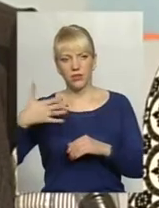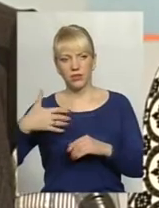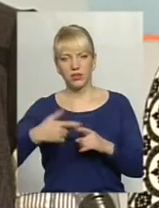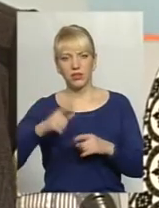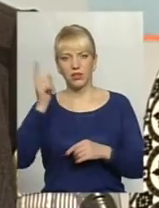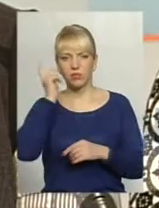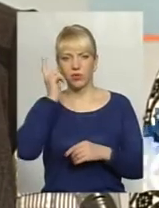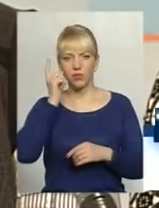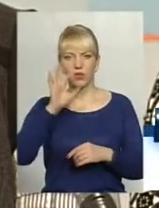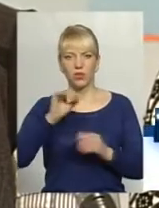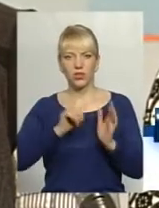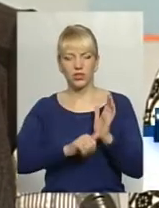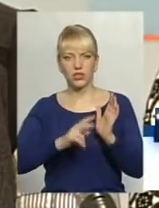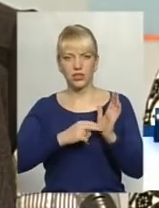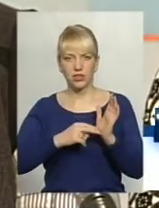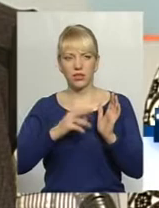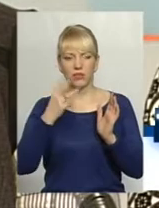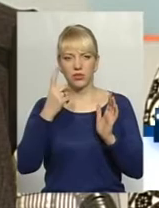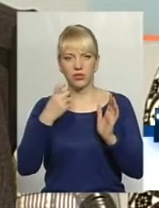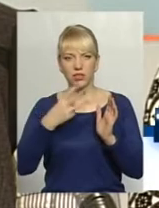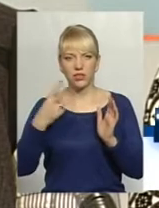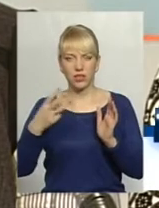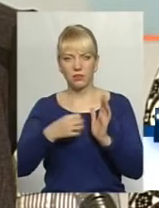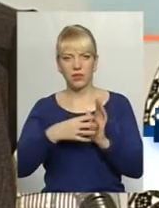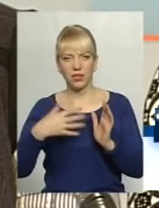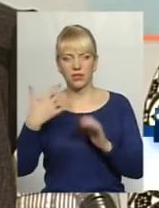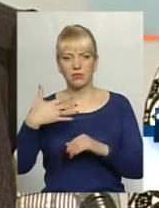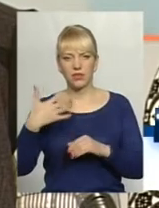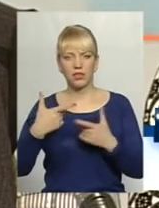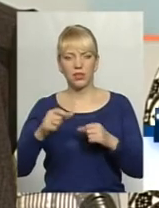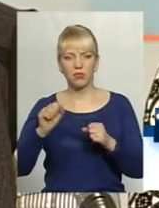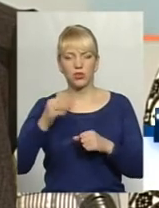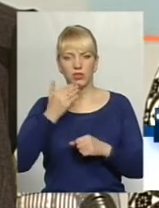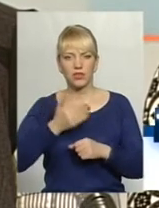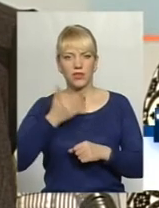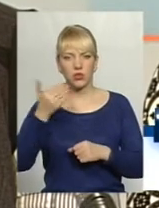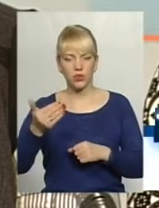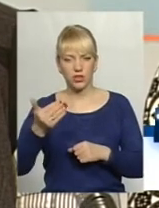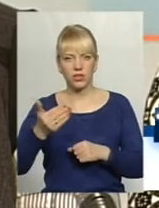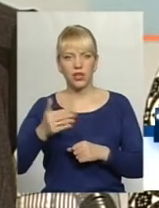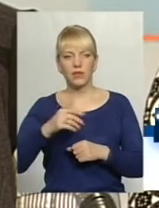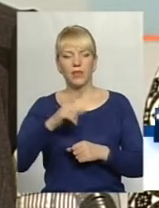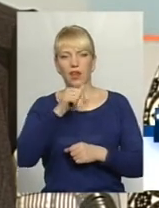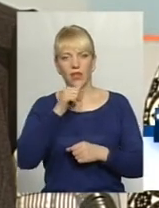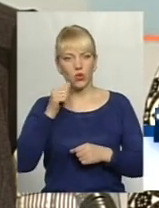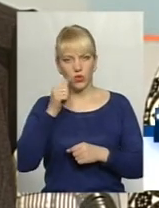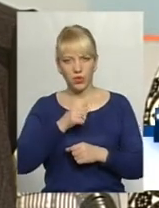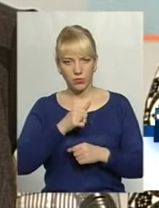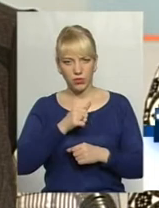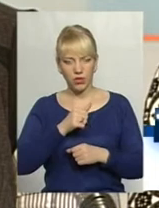мобільна лінія 067-133-1550, де можна звернутися навіть анонімно,